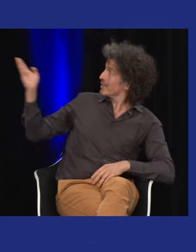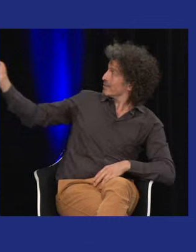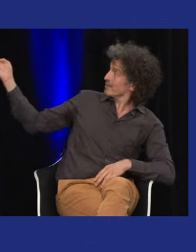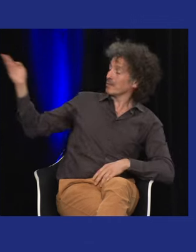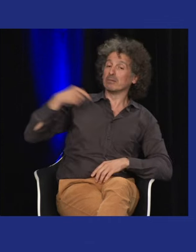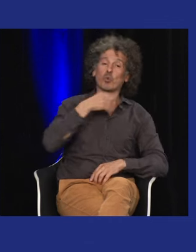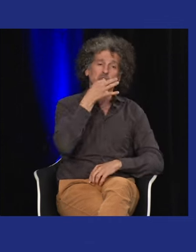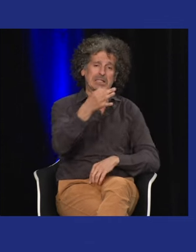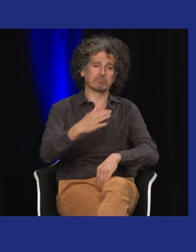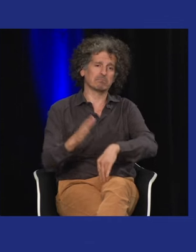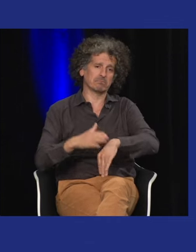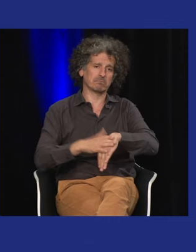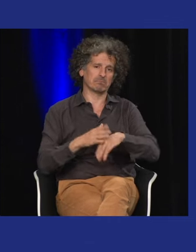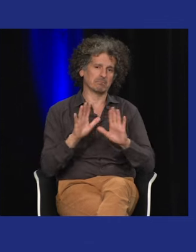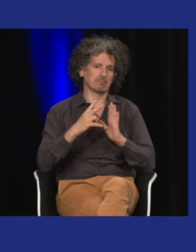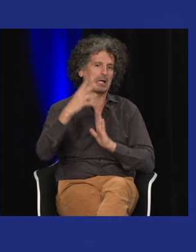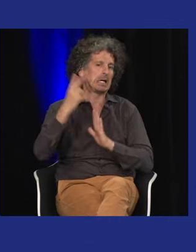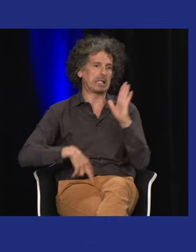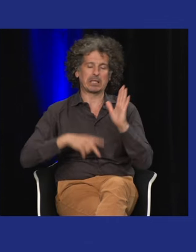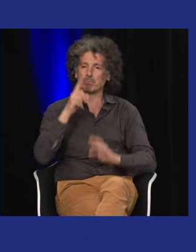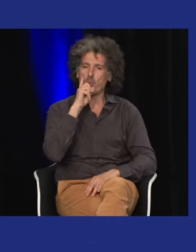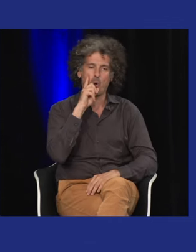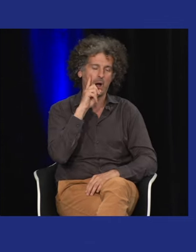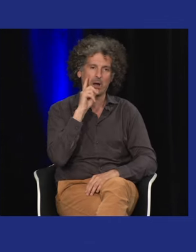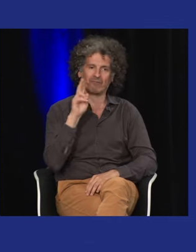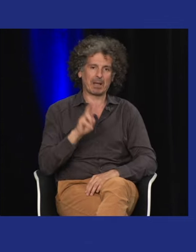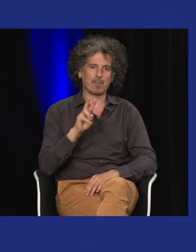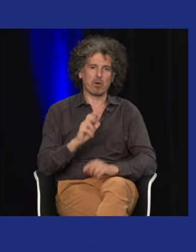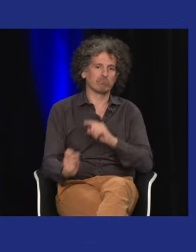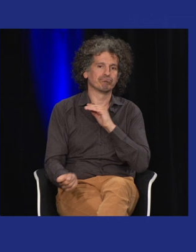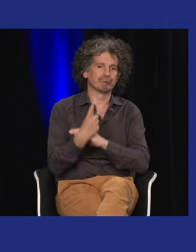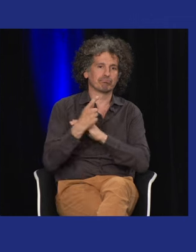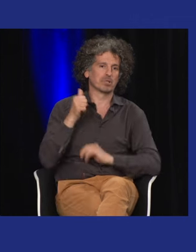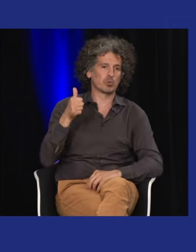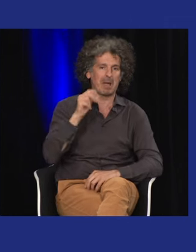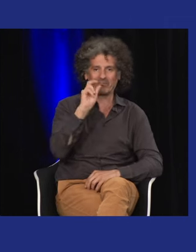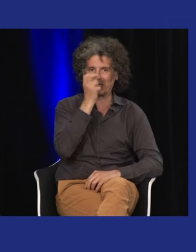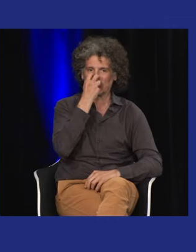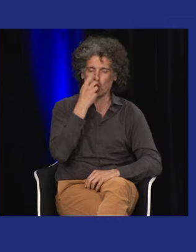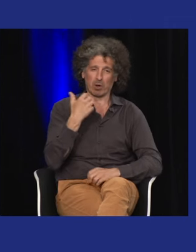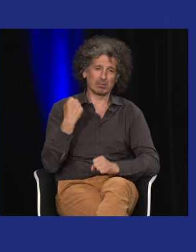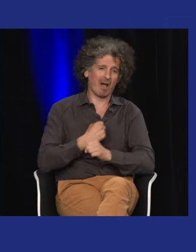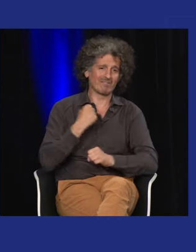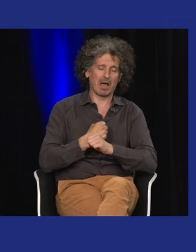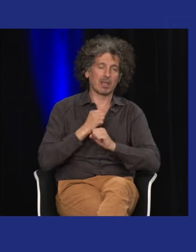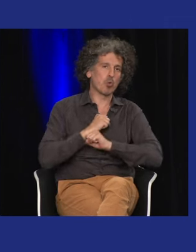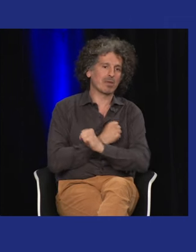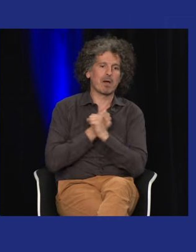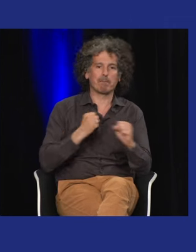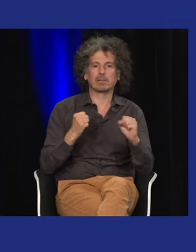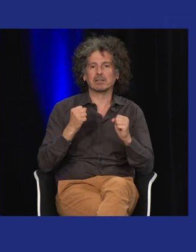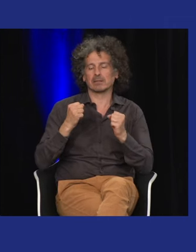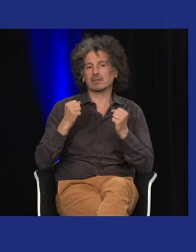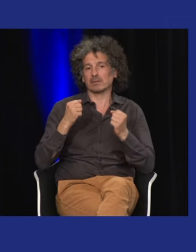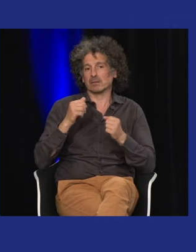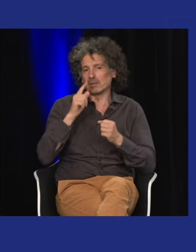que je montrerai tout à l'heure donc là le livre de Victor Abou vraiment je vous conseille de le lire vraiment c'est quelque chose de très particulier et Victor